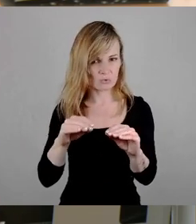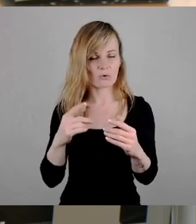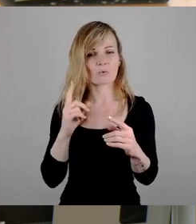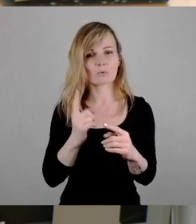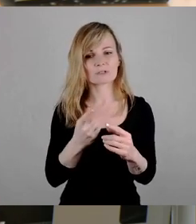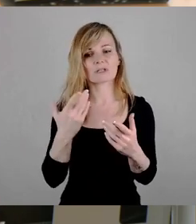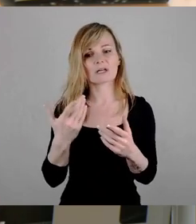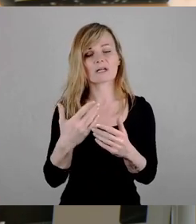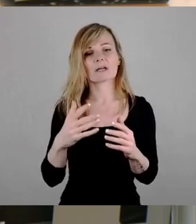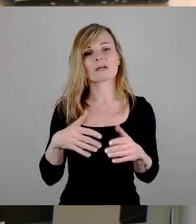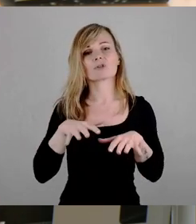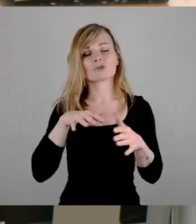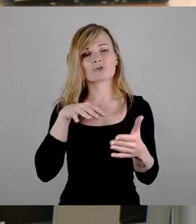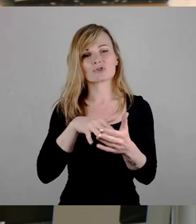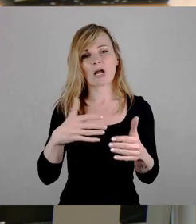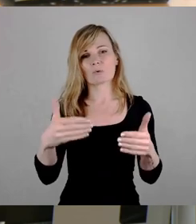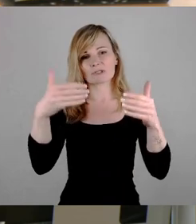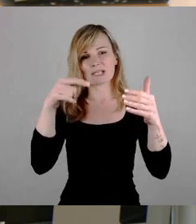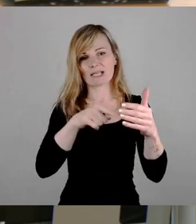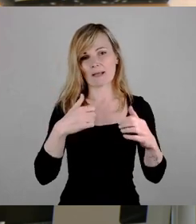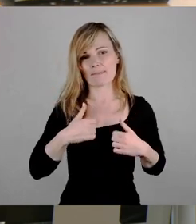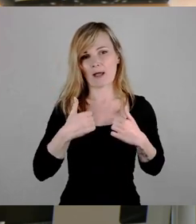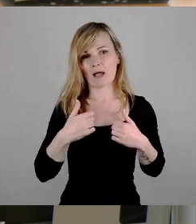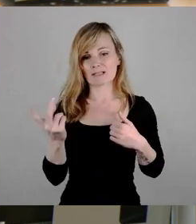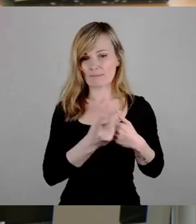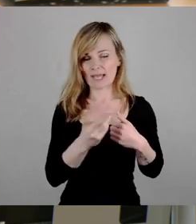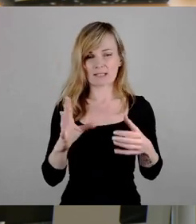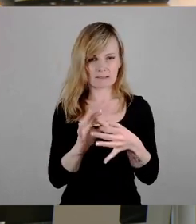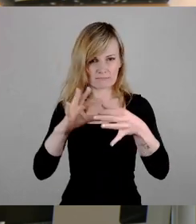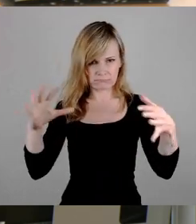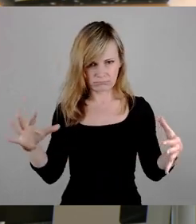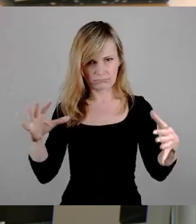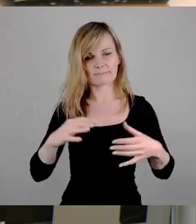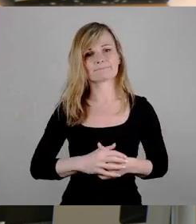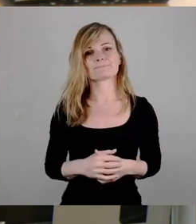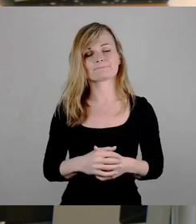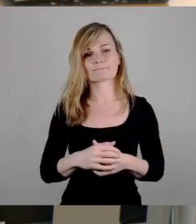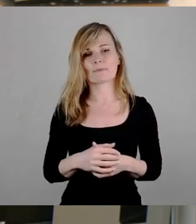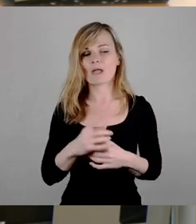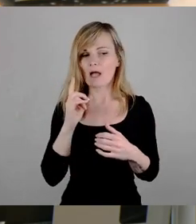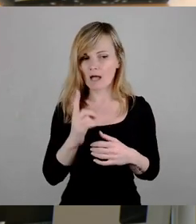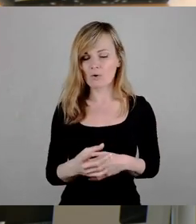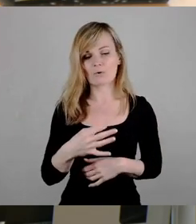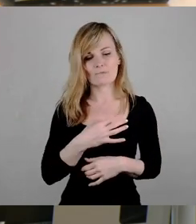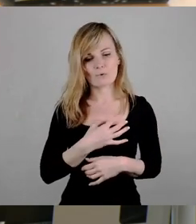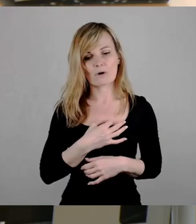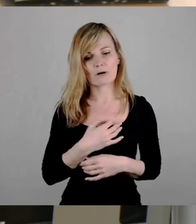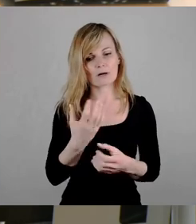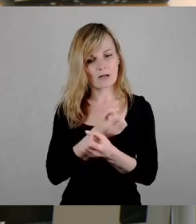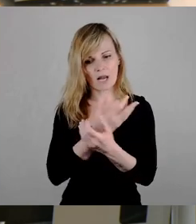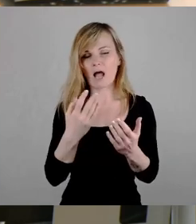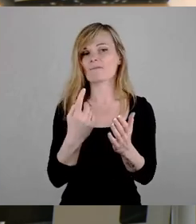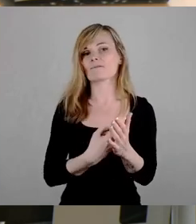Stauseebades voneinander entkoppelt. Und wir setzen uns ausdrücklich und dezidiert dafür ein, dass das